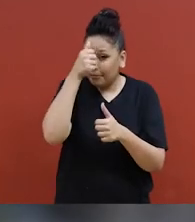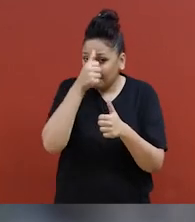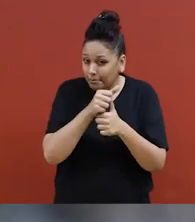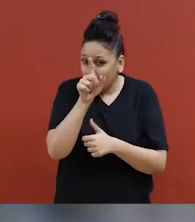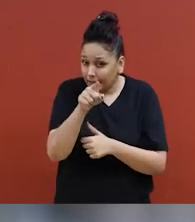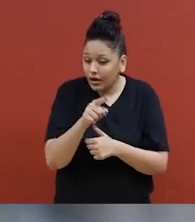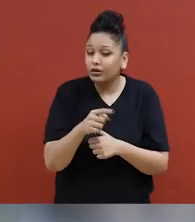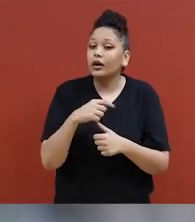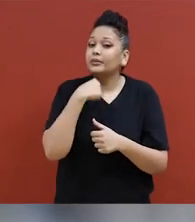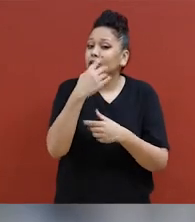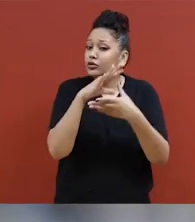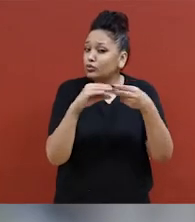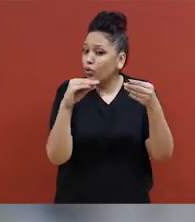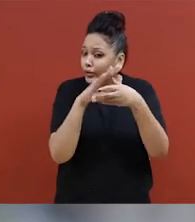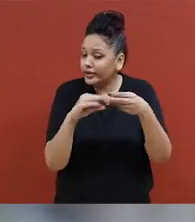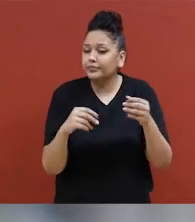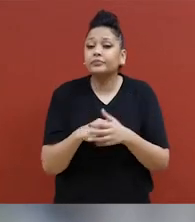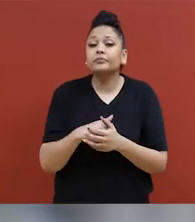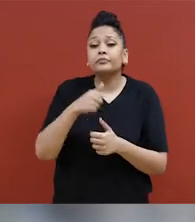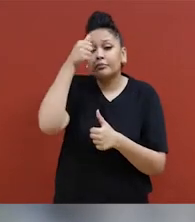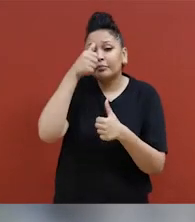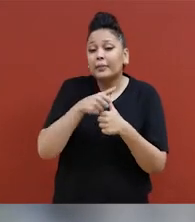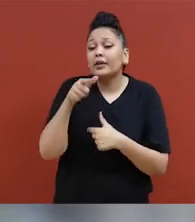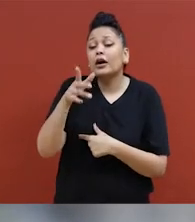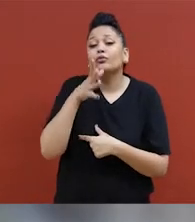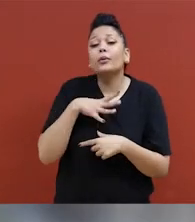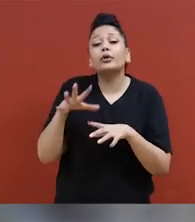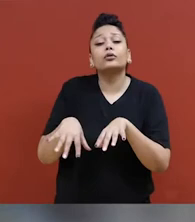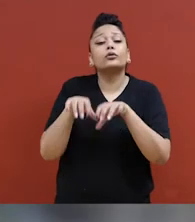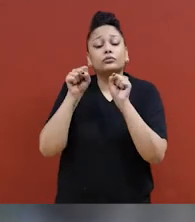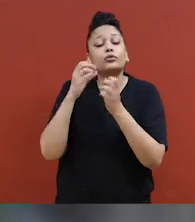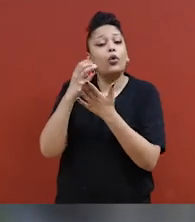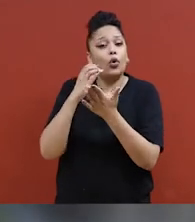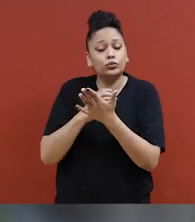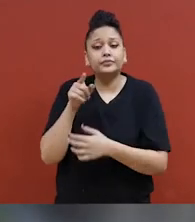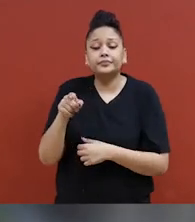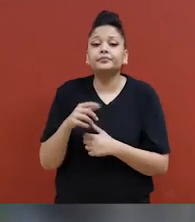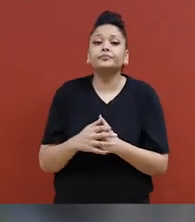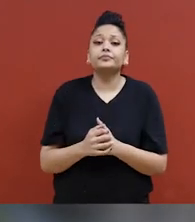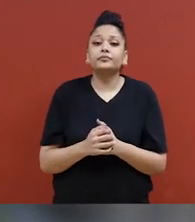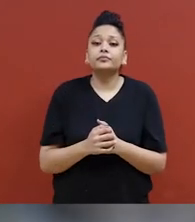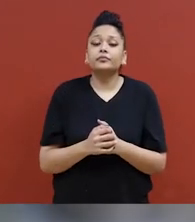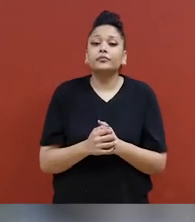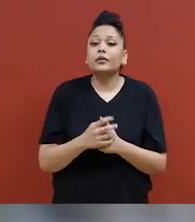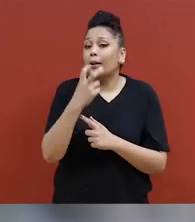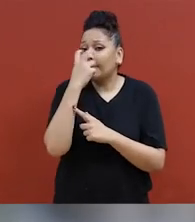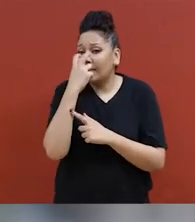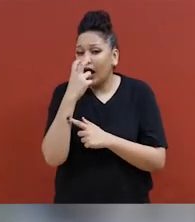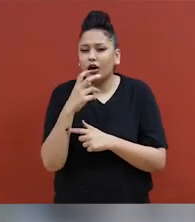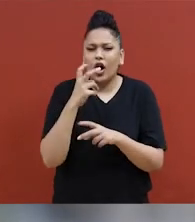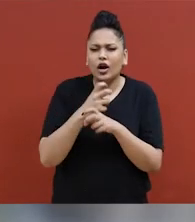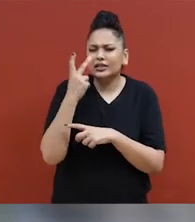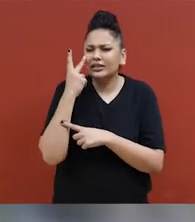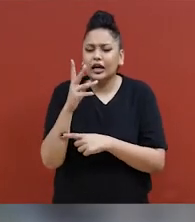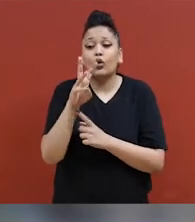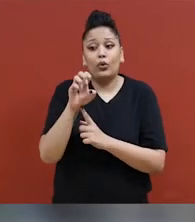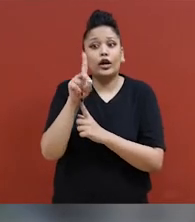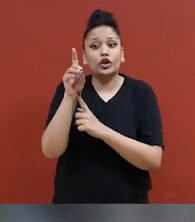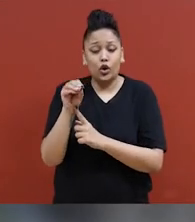Rappelez-vous que je vous ai raconté l'histoire d'une femme dans un de mes cours. Elle suivait un cours pour les femmes qui sont malvoyantes ou aveugles.